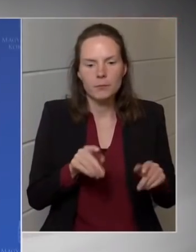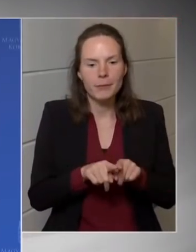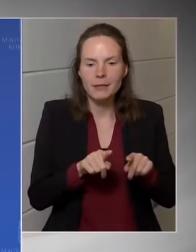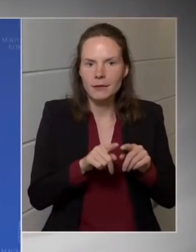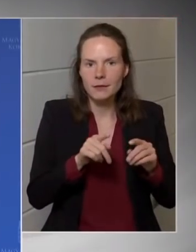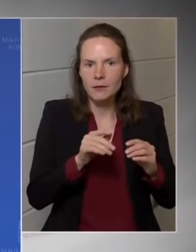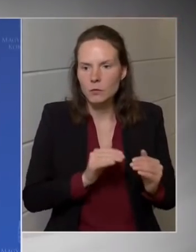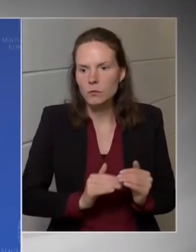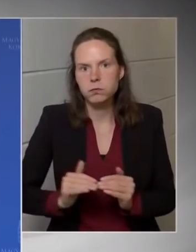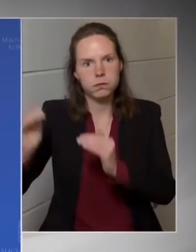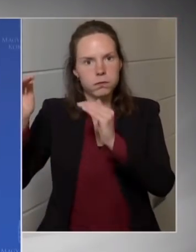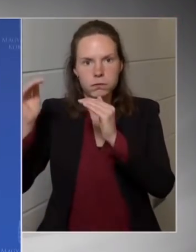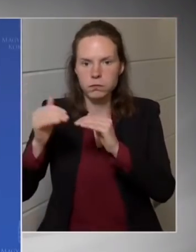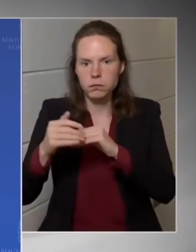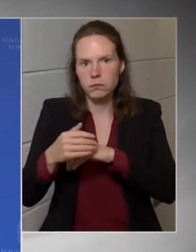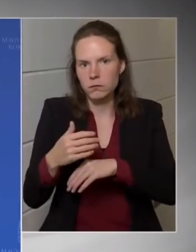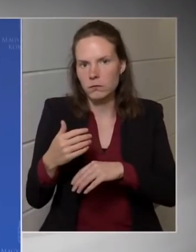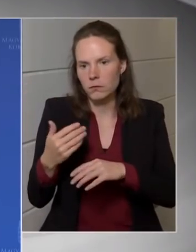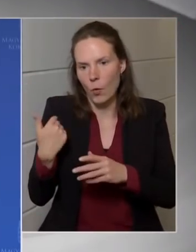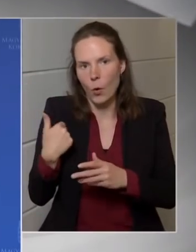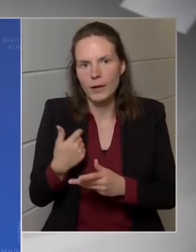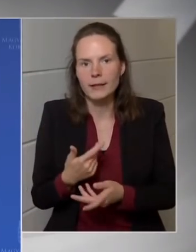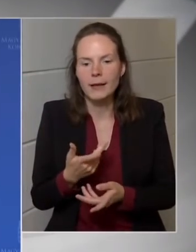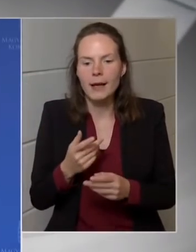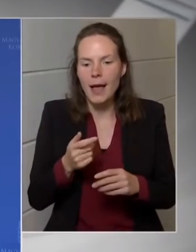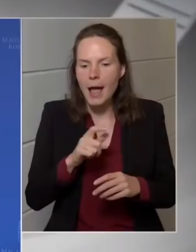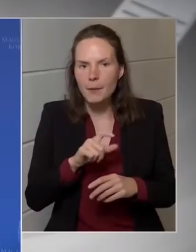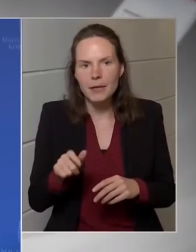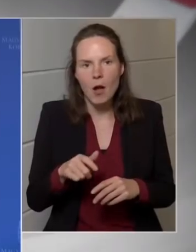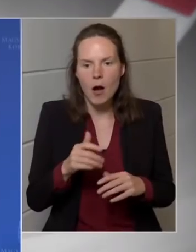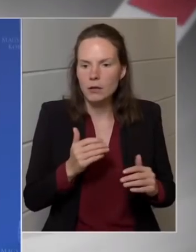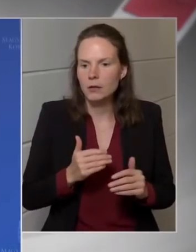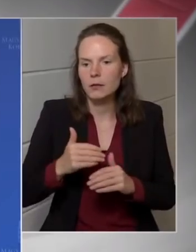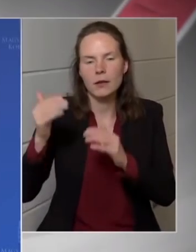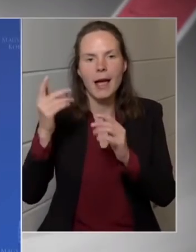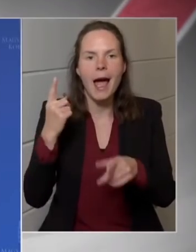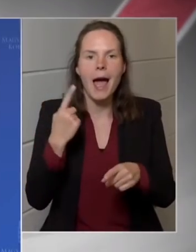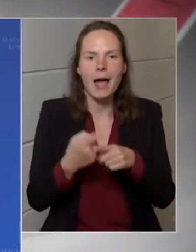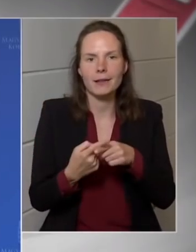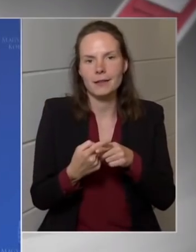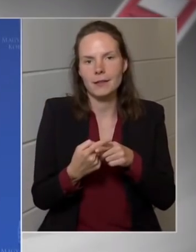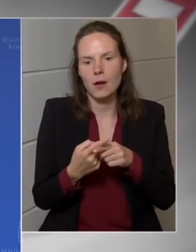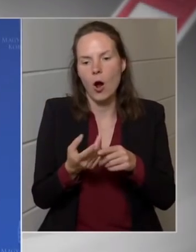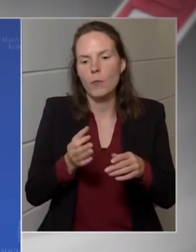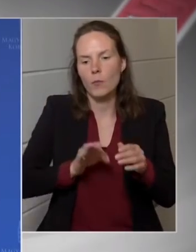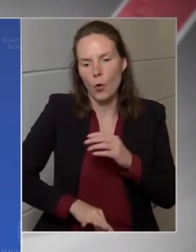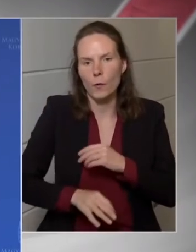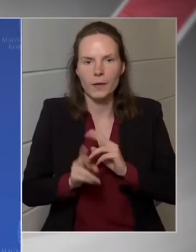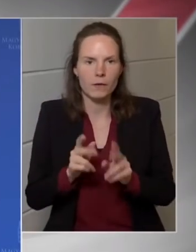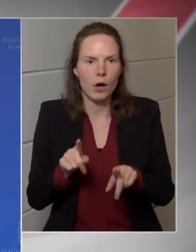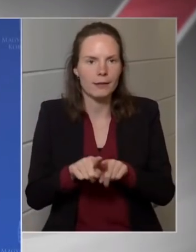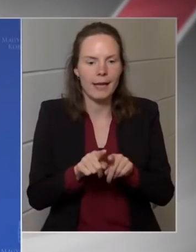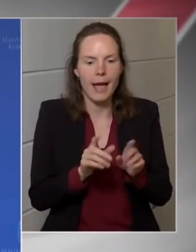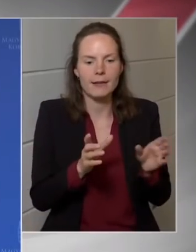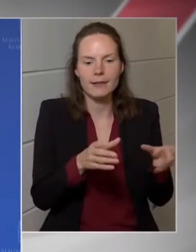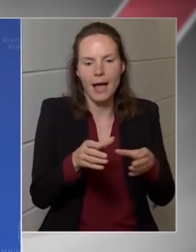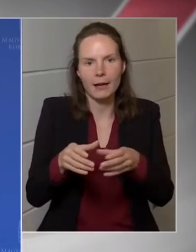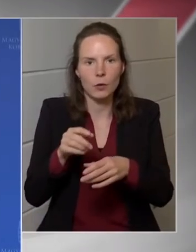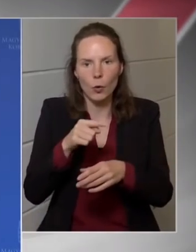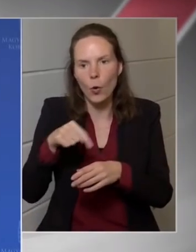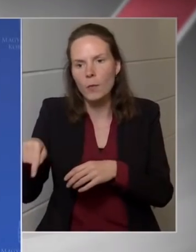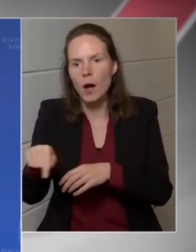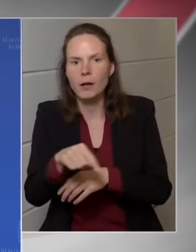emelkedés volt. Emiatt a volumen növekedés miatt is extra profit képzőt dönt ezeknél a szektoroknál. Ez is ki van